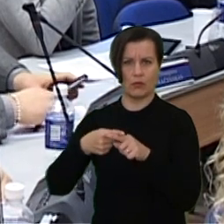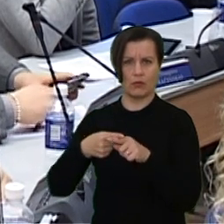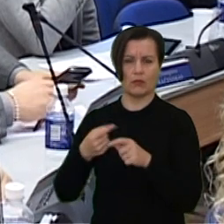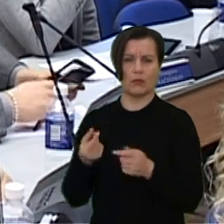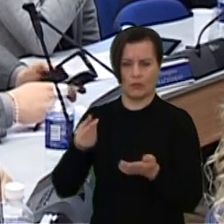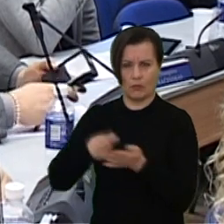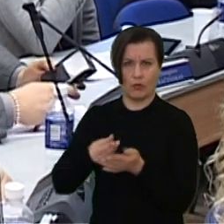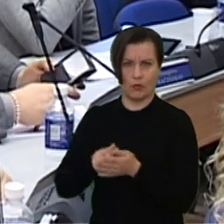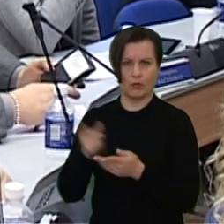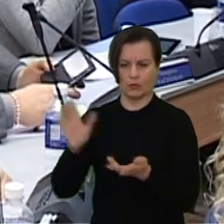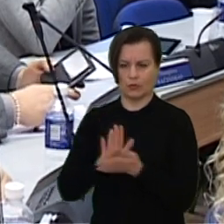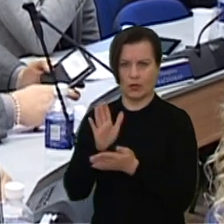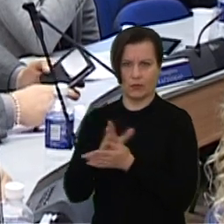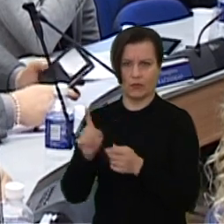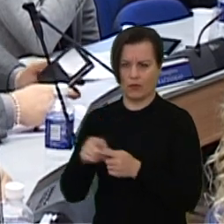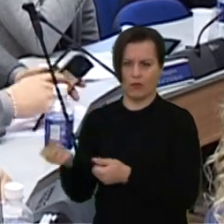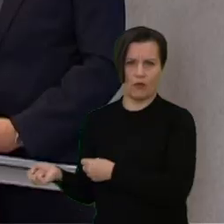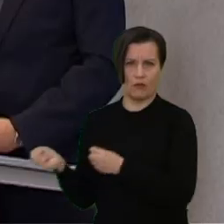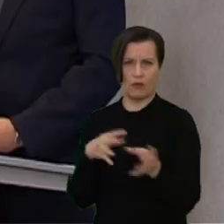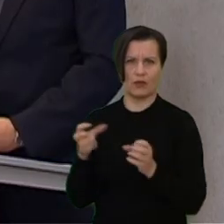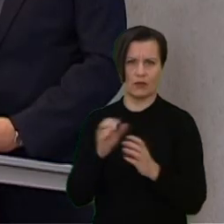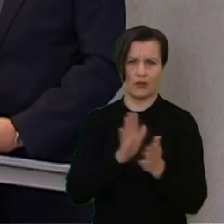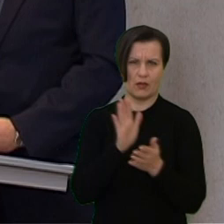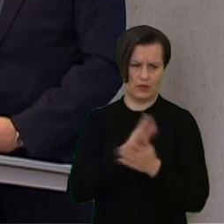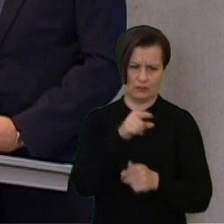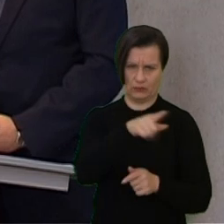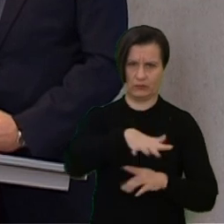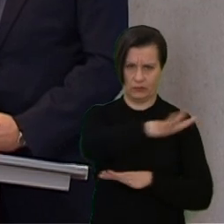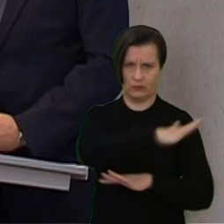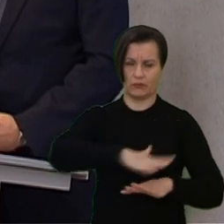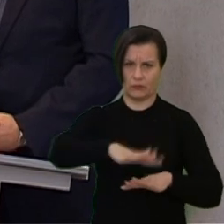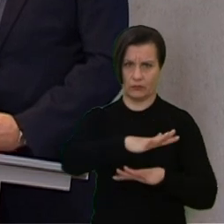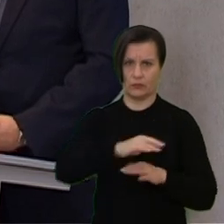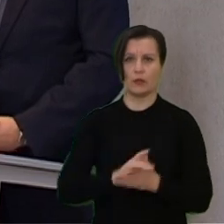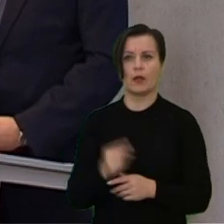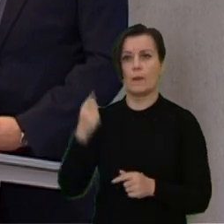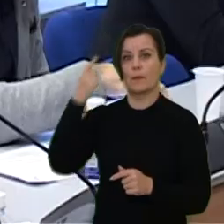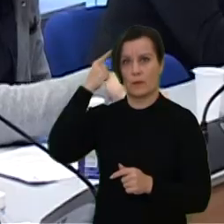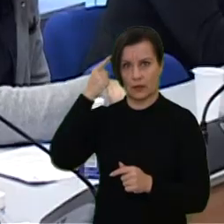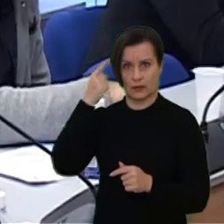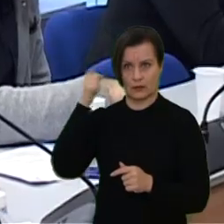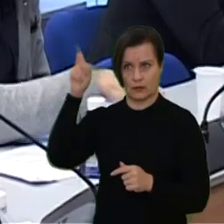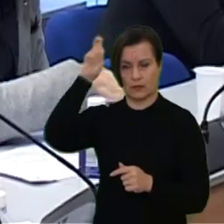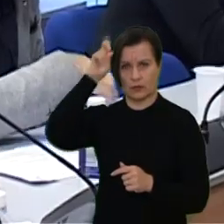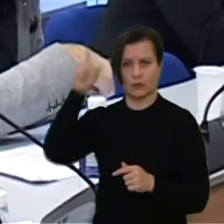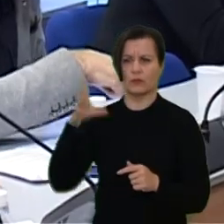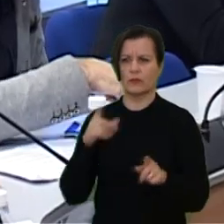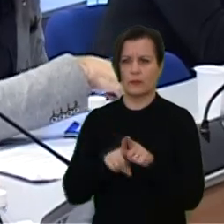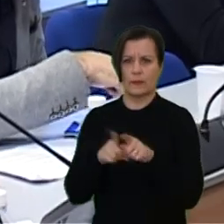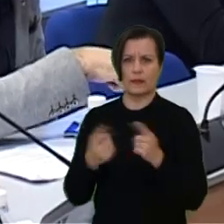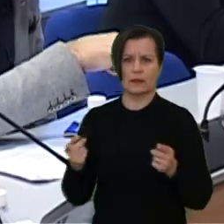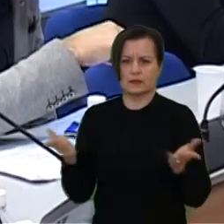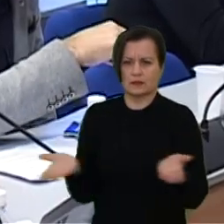už atliekų gabenimą į savartynus. Ir ta mintis jau buvo, kad tas mokestis